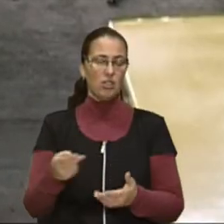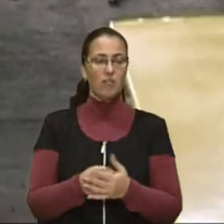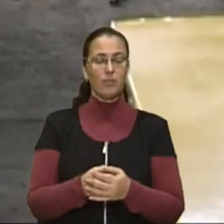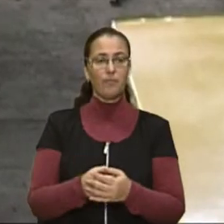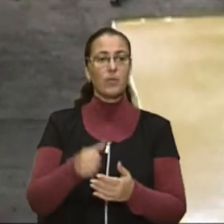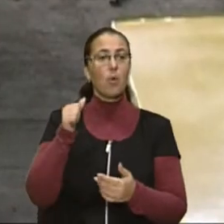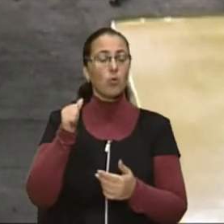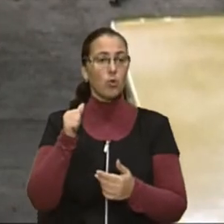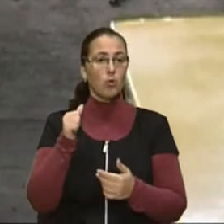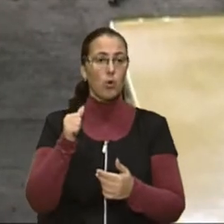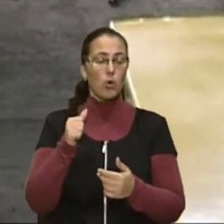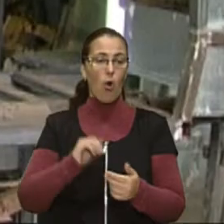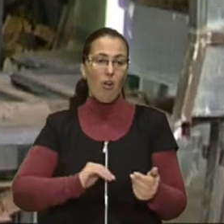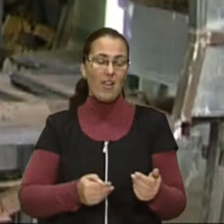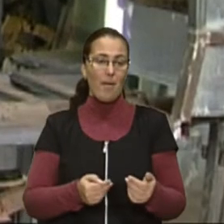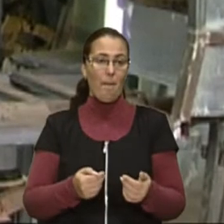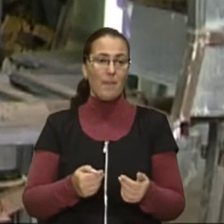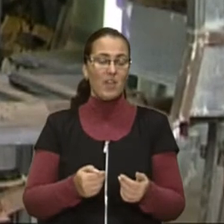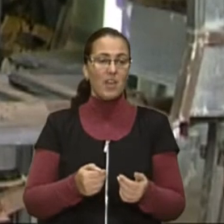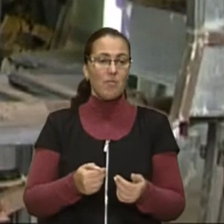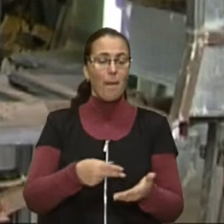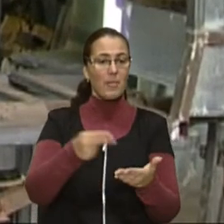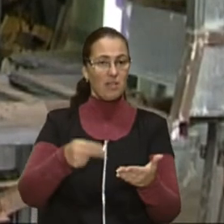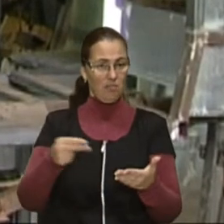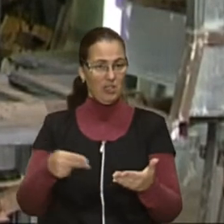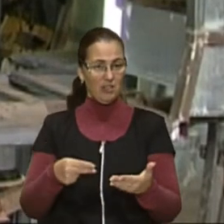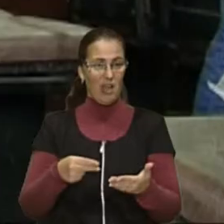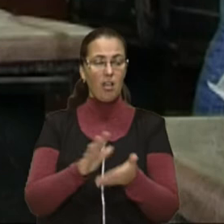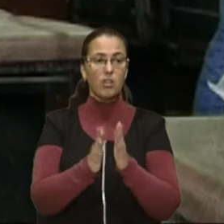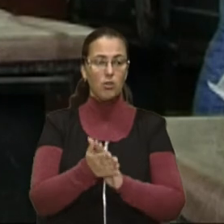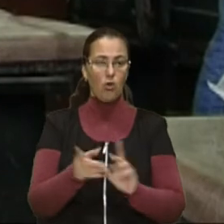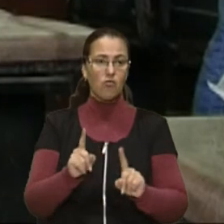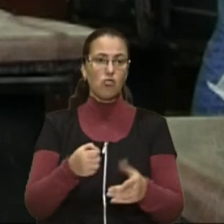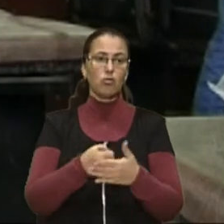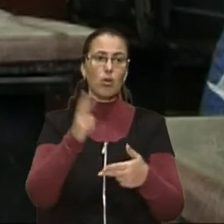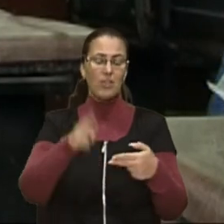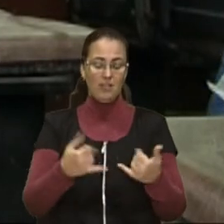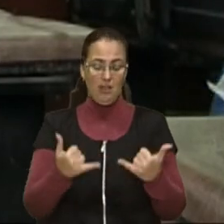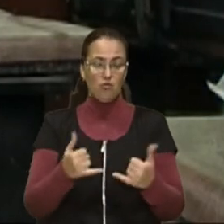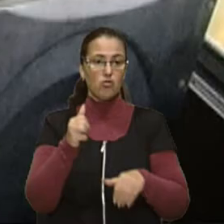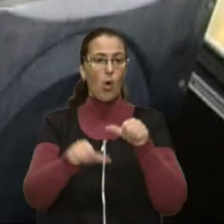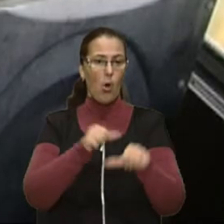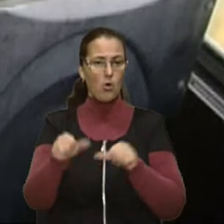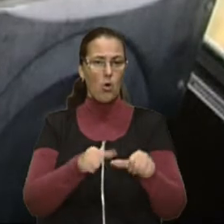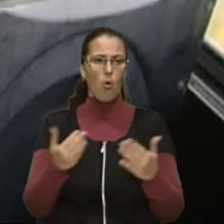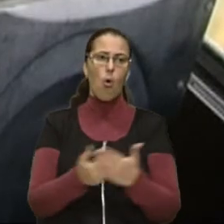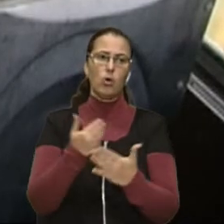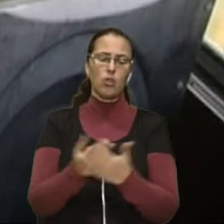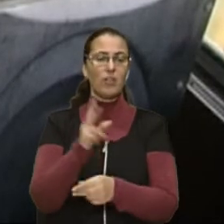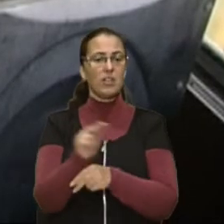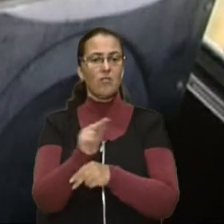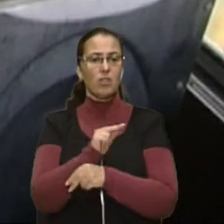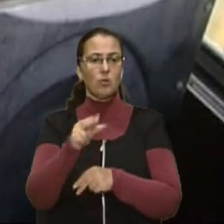три перевізники підписали з міським управлінням транспорту договір про те, що до кінця цього року повинні оновити та відремонтувати маршрутки.